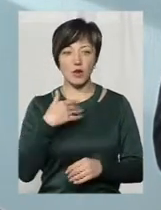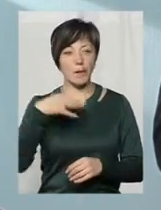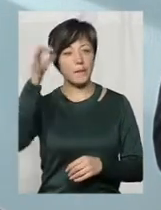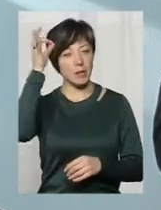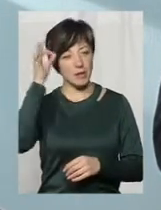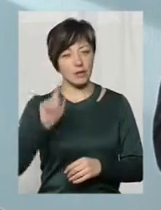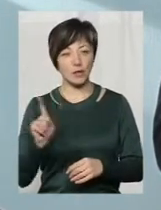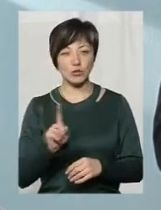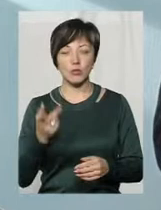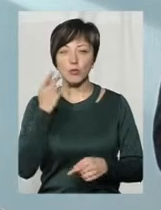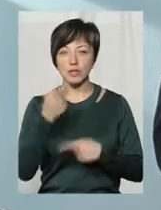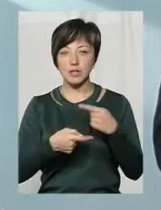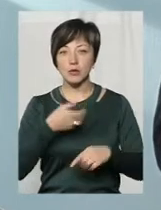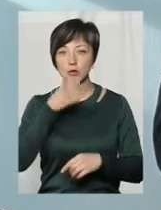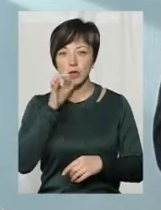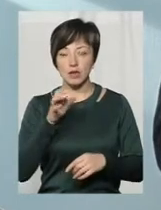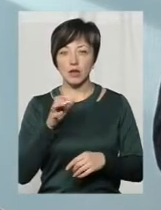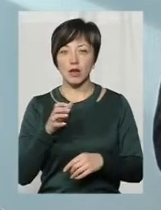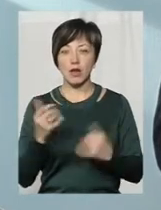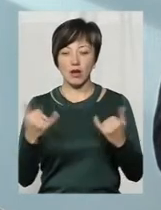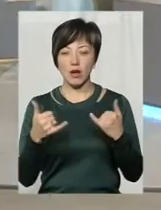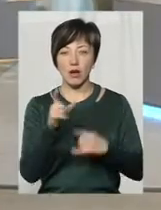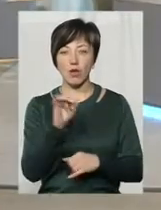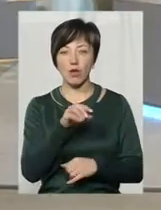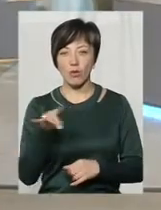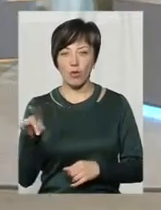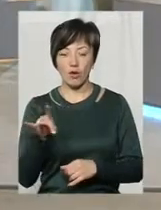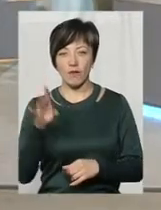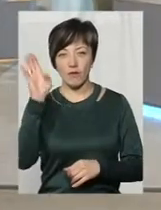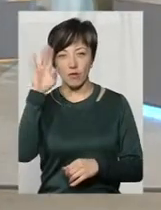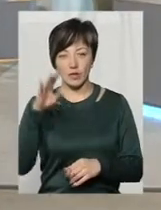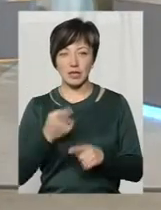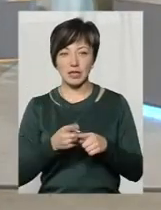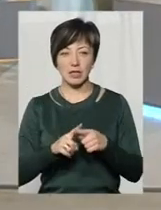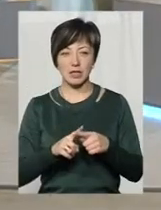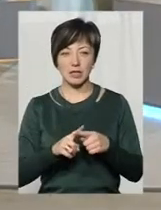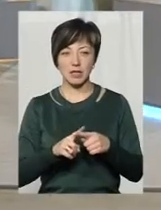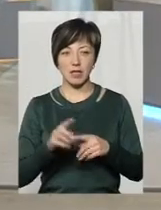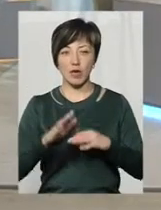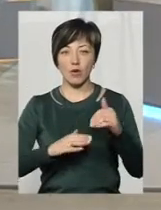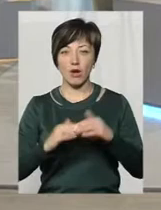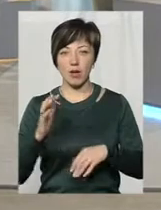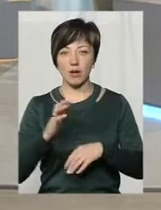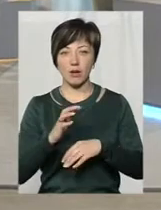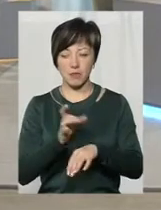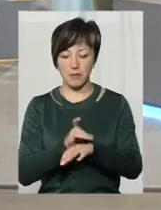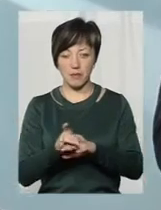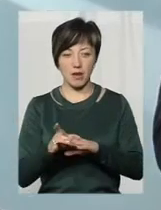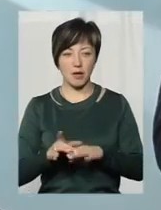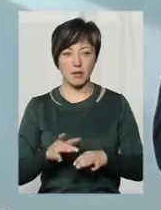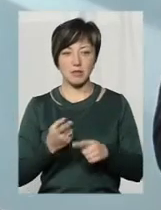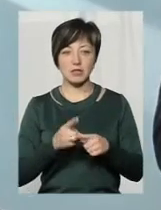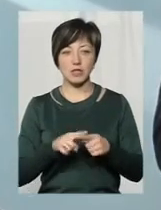'ятаю, що ми постійно пили досить хлоріровану воду. Інколи на тілі, навіть на руках виступали білі плями.